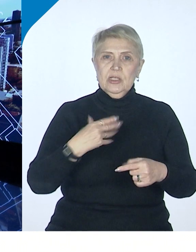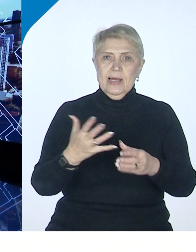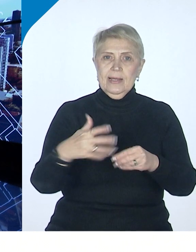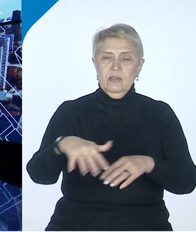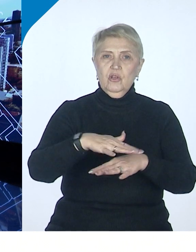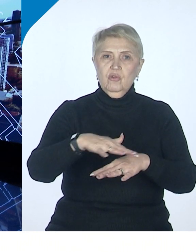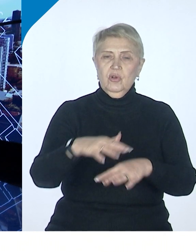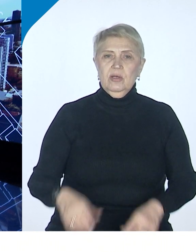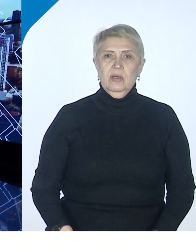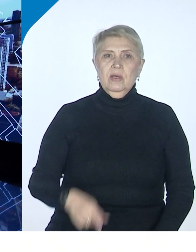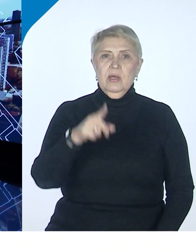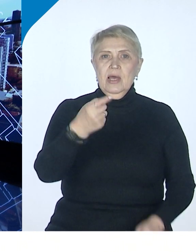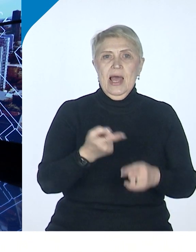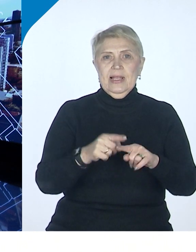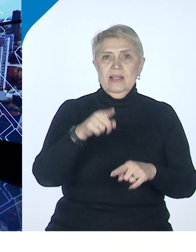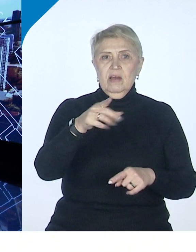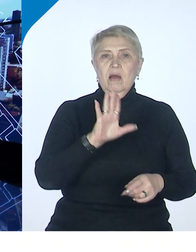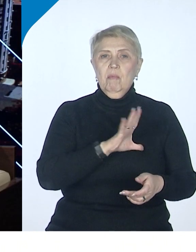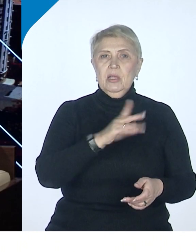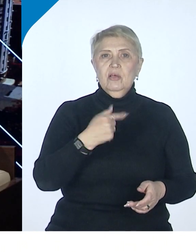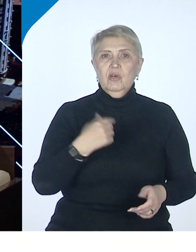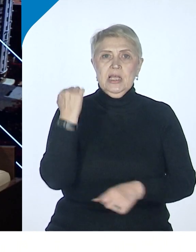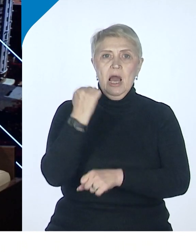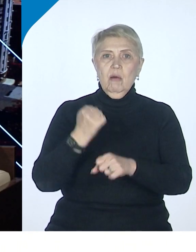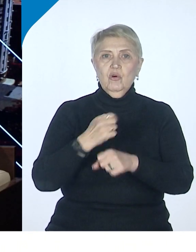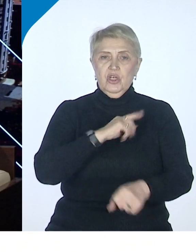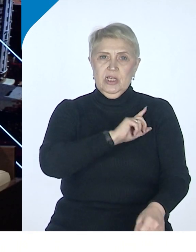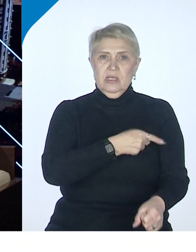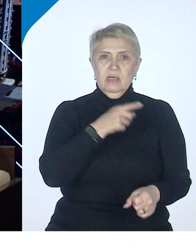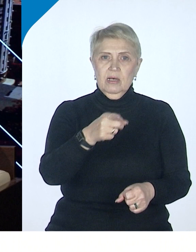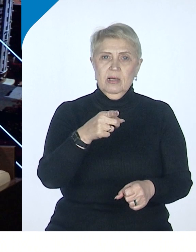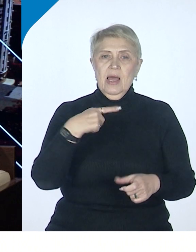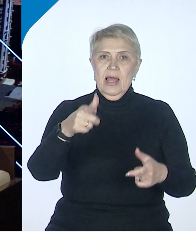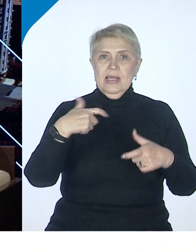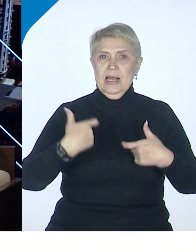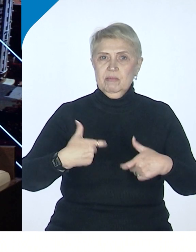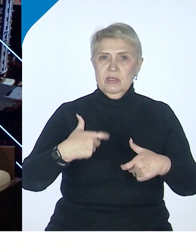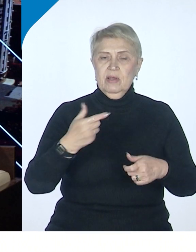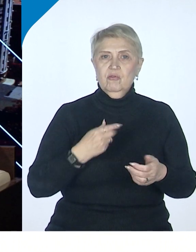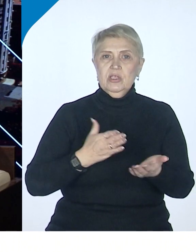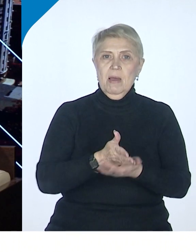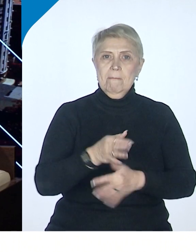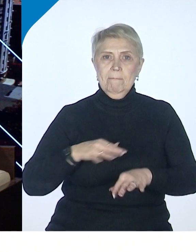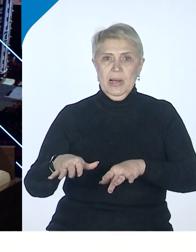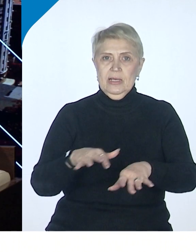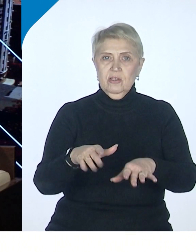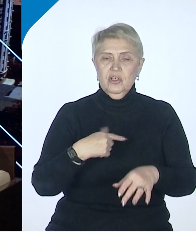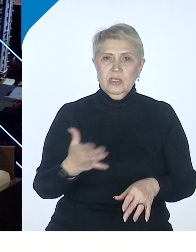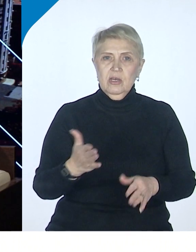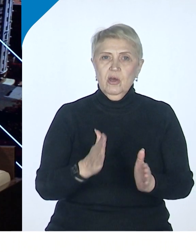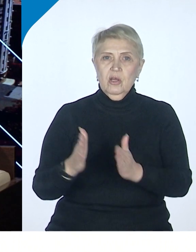ресурсом территории была рабочая сила, прежде всего. Они эксплуатировали, конечно, политический ресурс, их